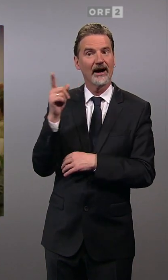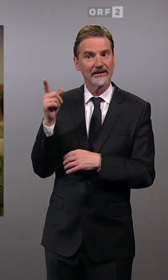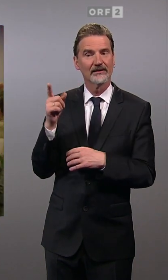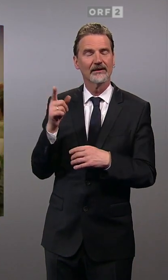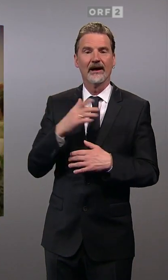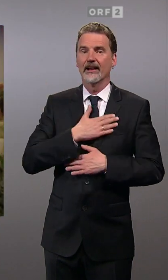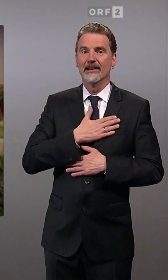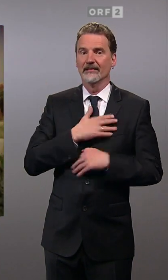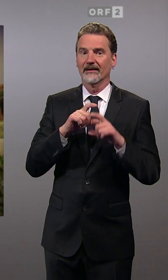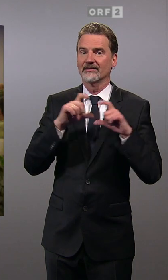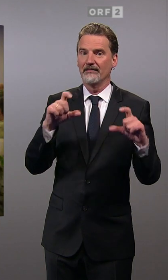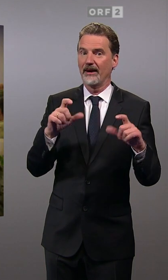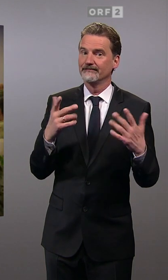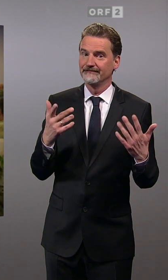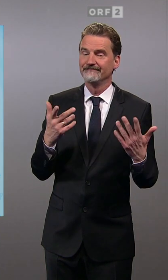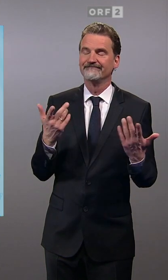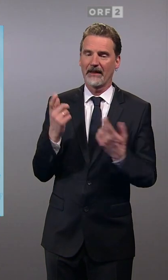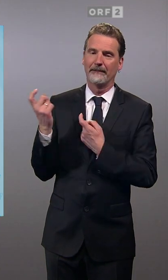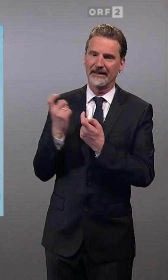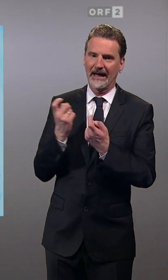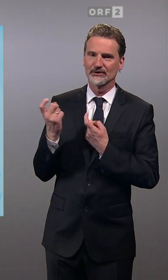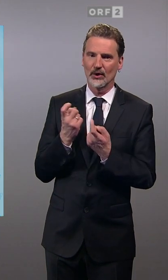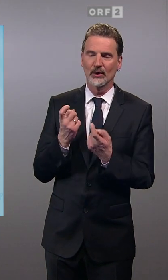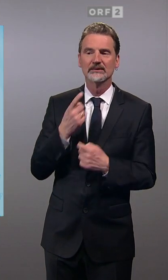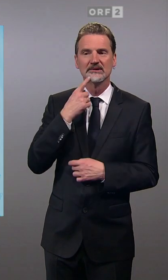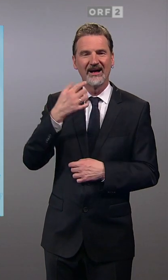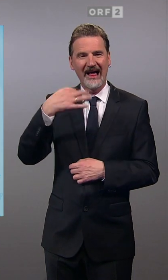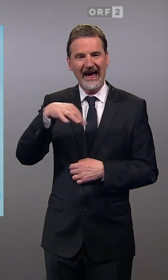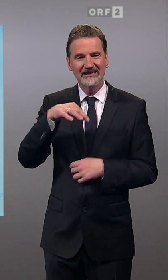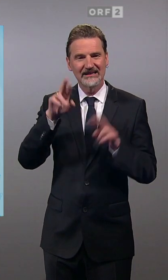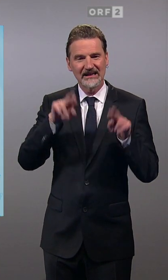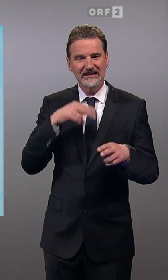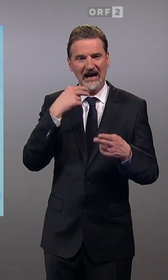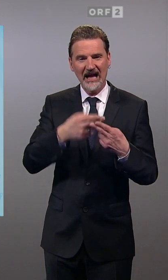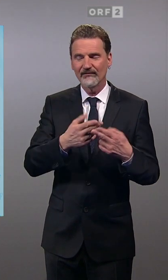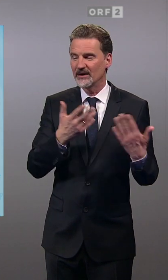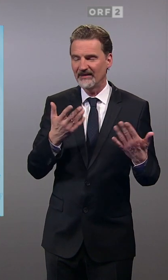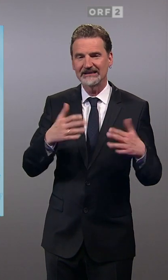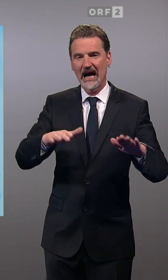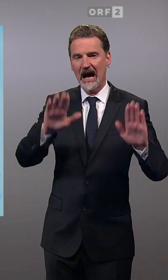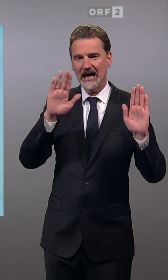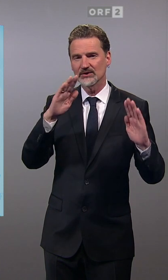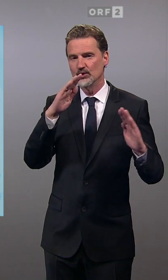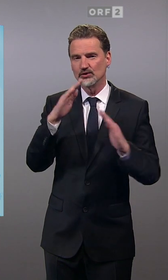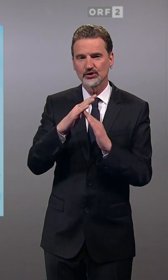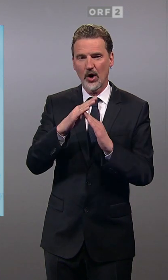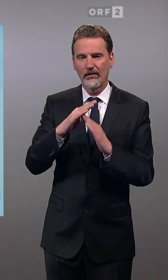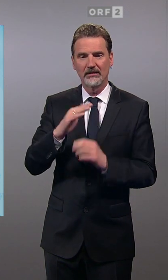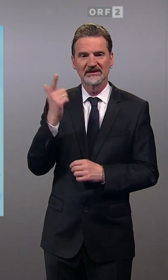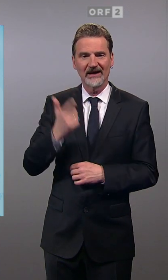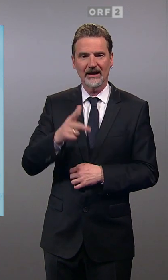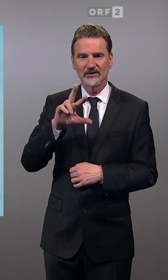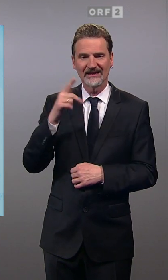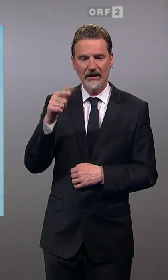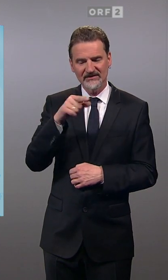sein Lieblingsthema zu sprechen, die Migration. Die einzig richtige Antwort lautet Asylstopp. 2023 muss